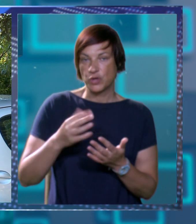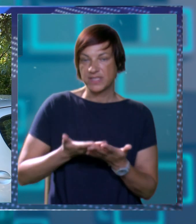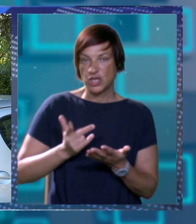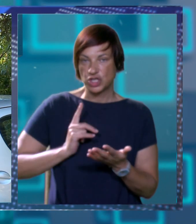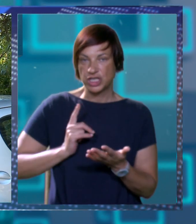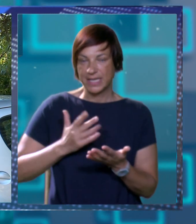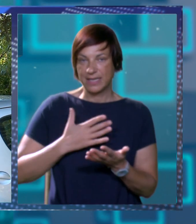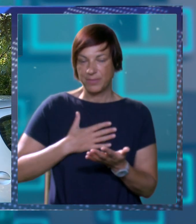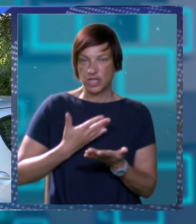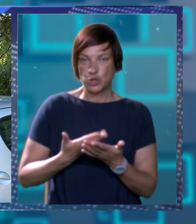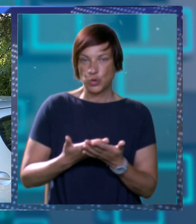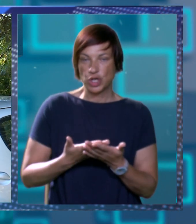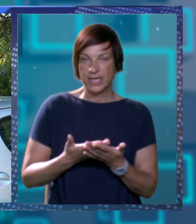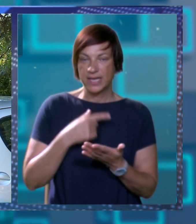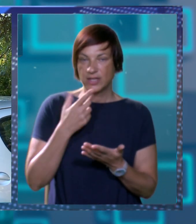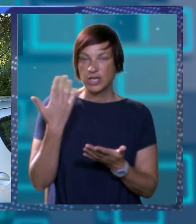očekivanjima Evo ja ću vam